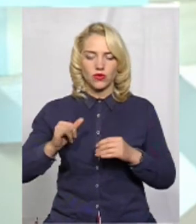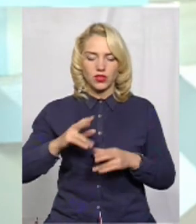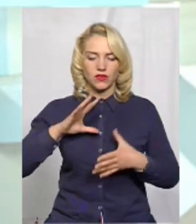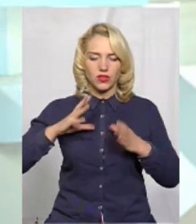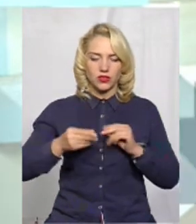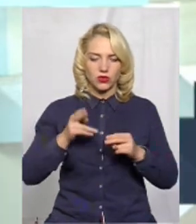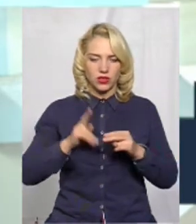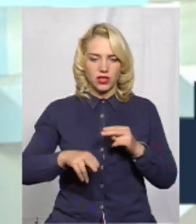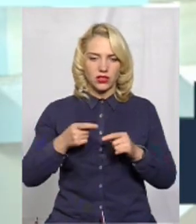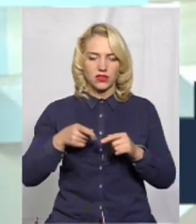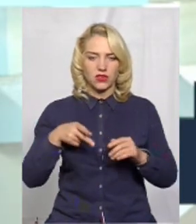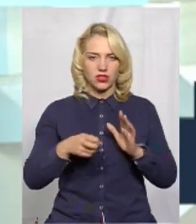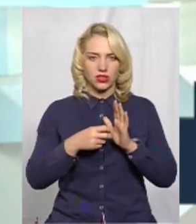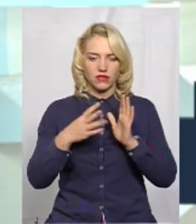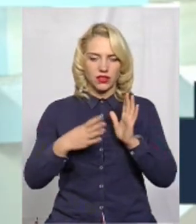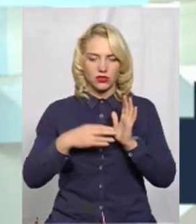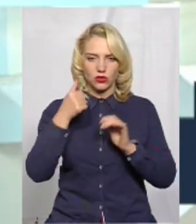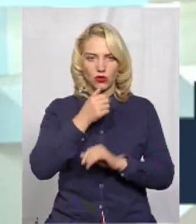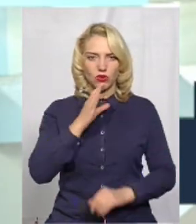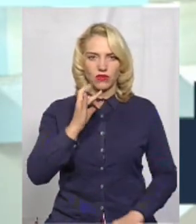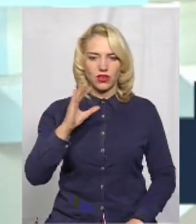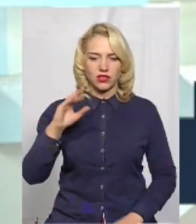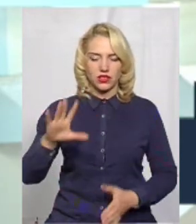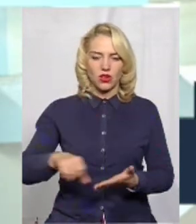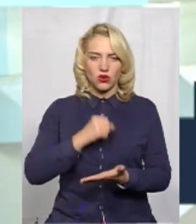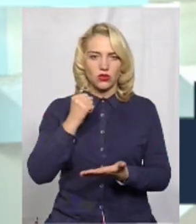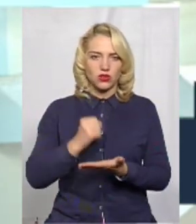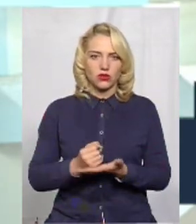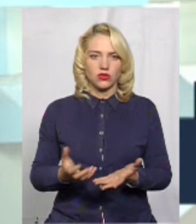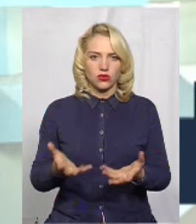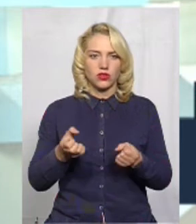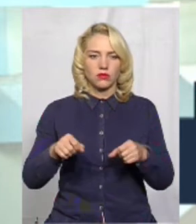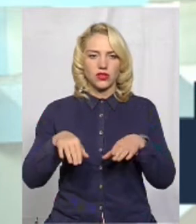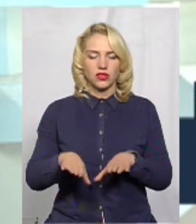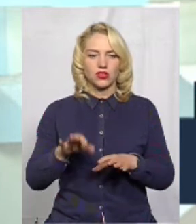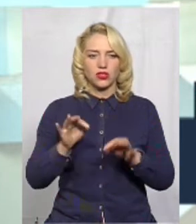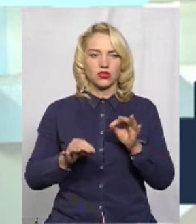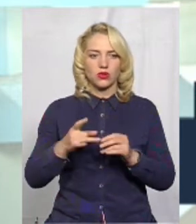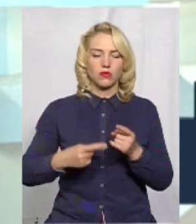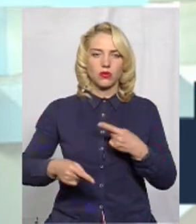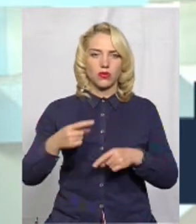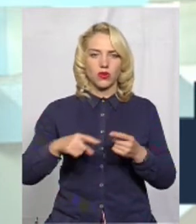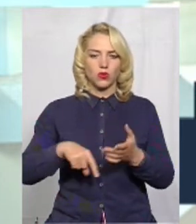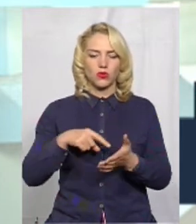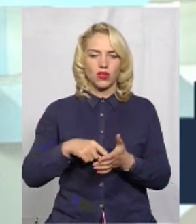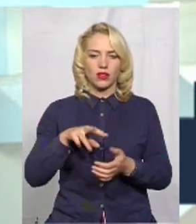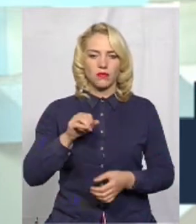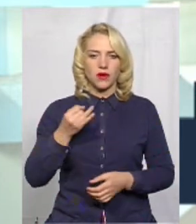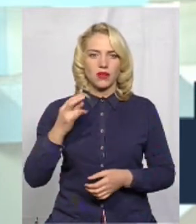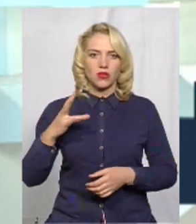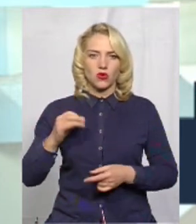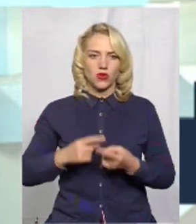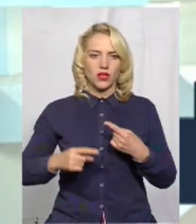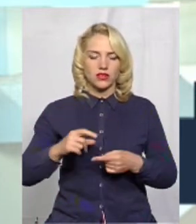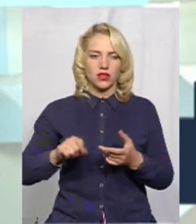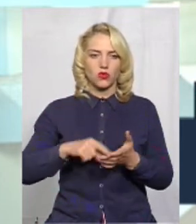вересні 2019-го року, ми вже в остаточно отримали рішення суду про повернення комунального майна назад